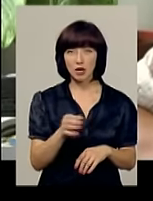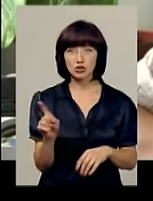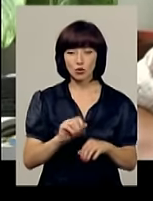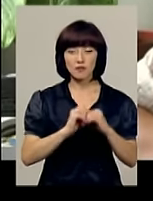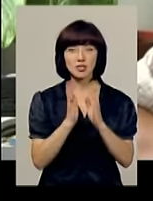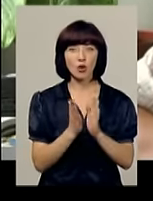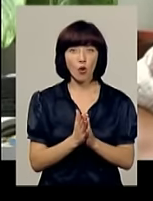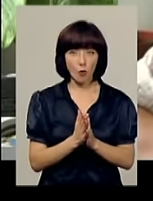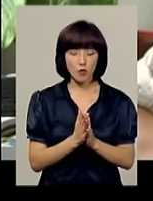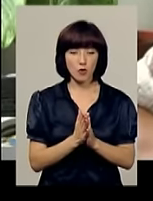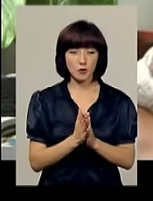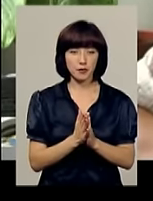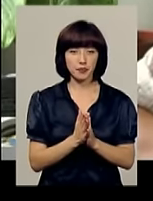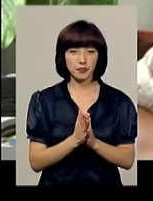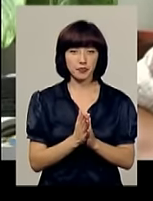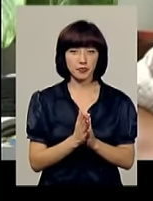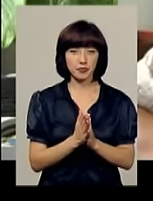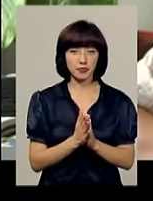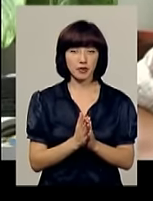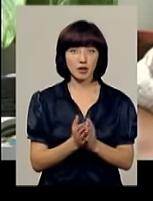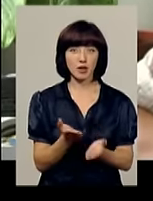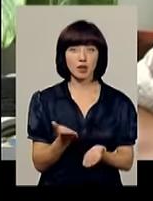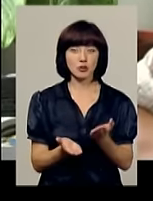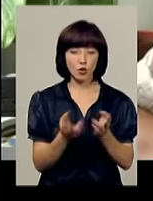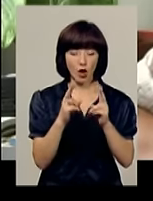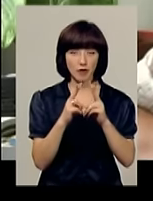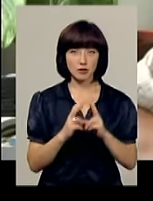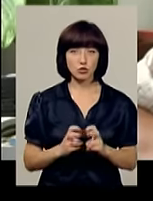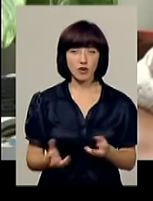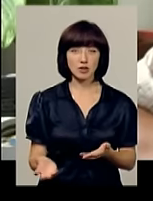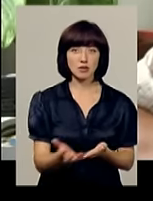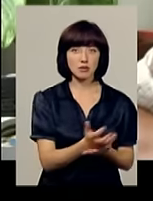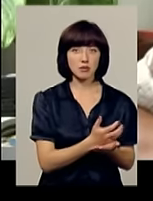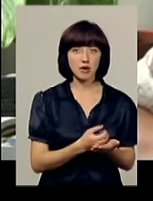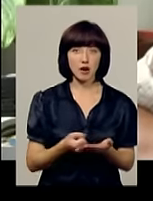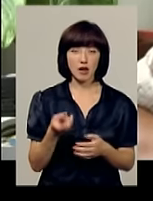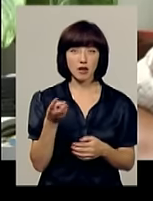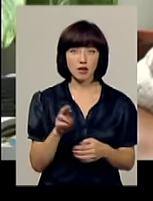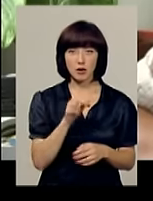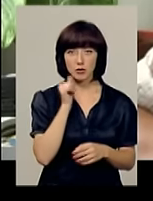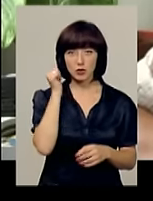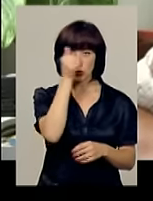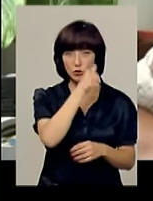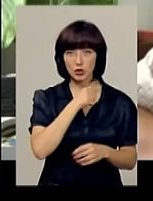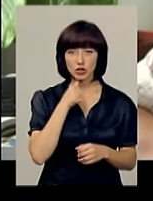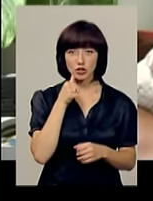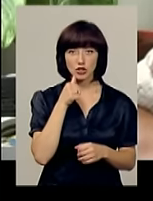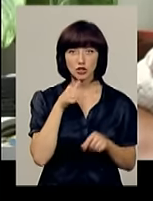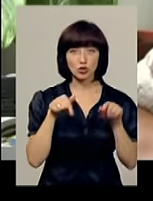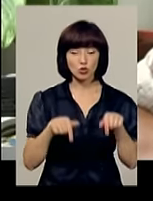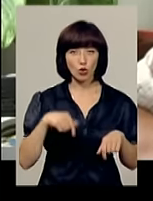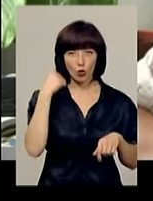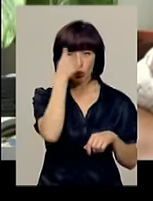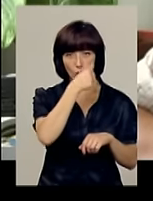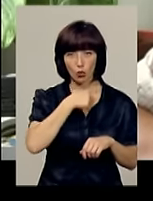що в цілому, якщо аналізувати збирання минулого річ і цього